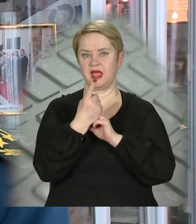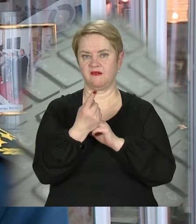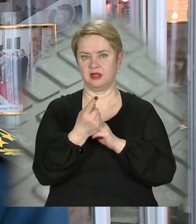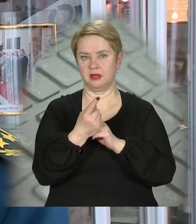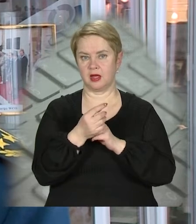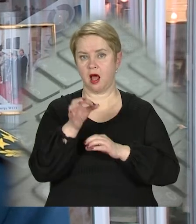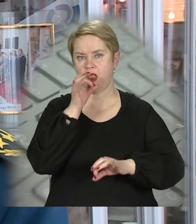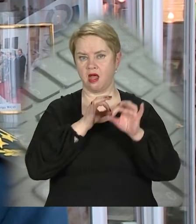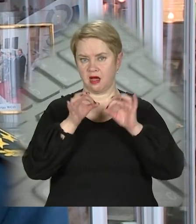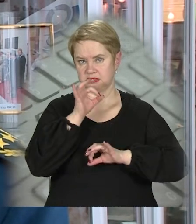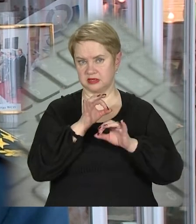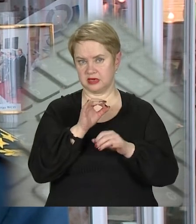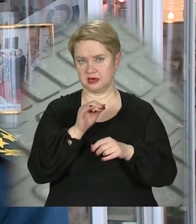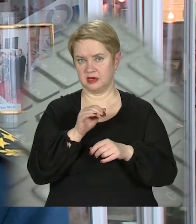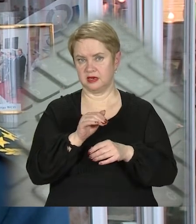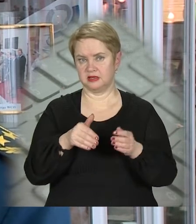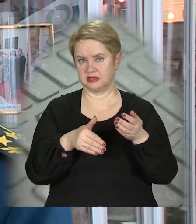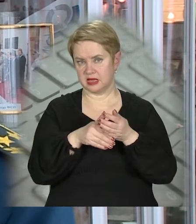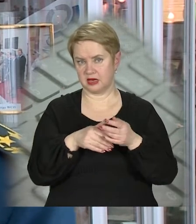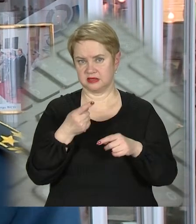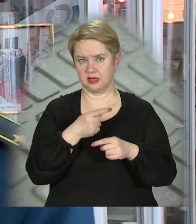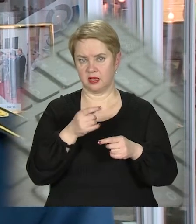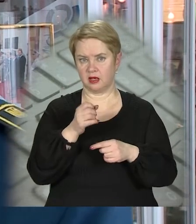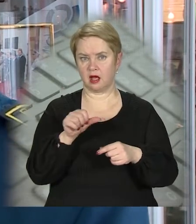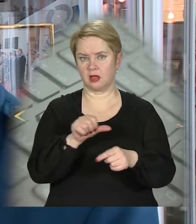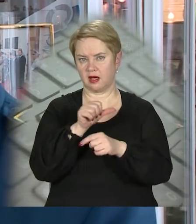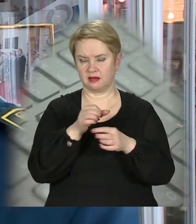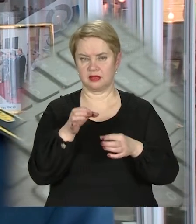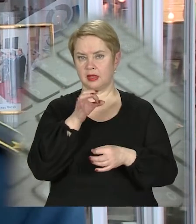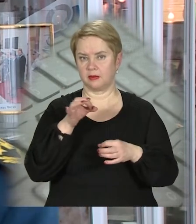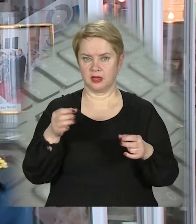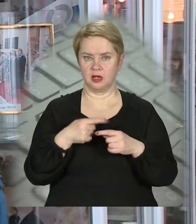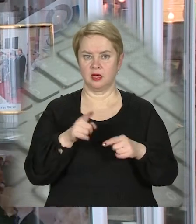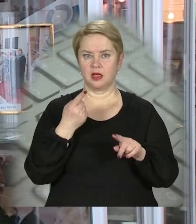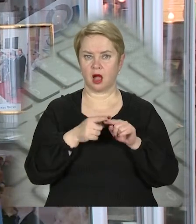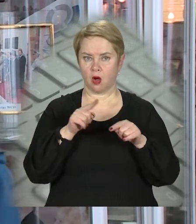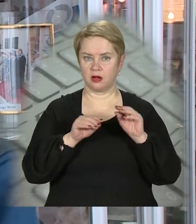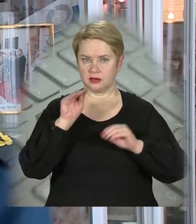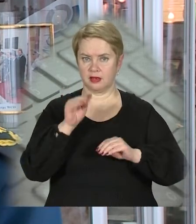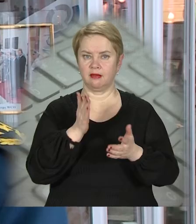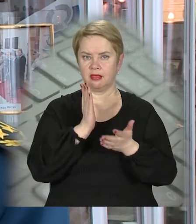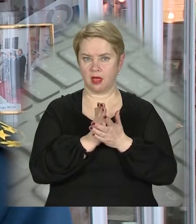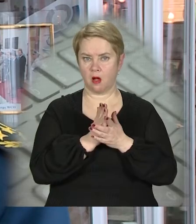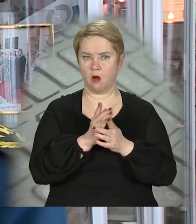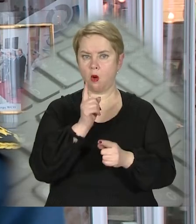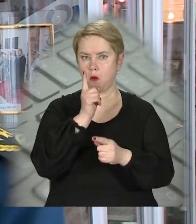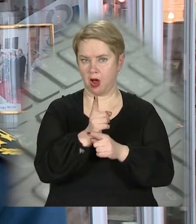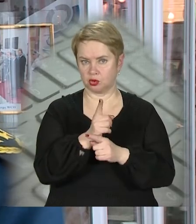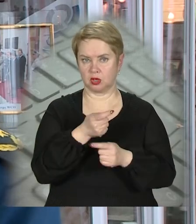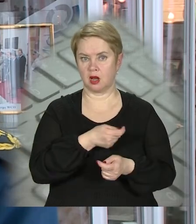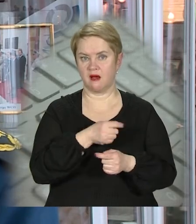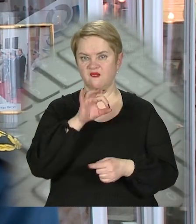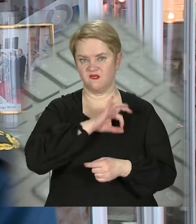лікарських засобів з містом псевдоефедрійного. Це прикурсор, речовина, яка є обмежена до